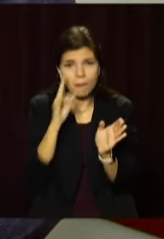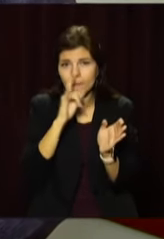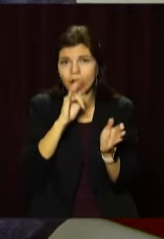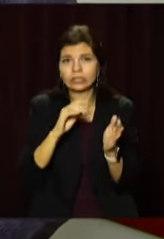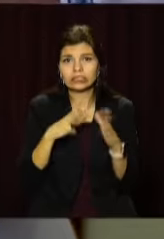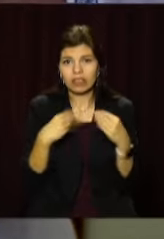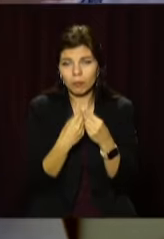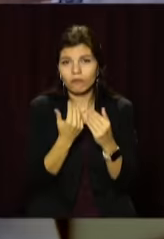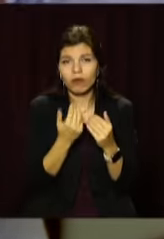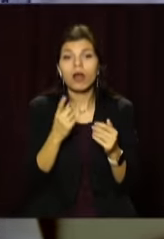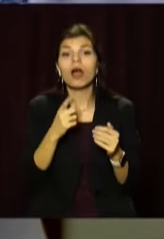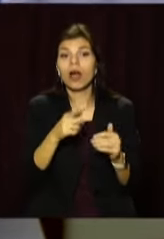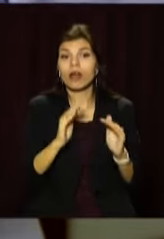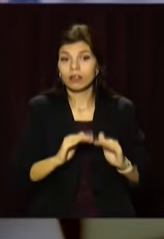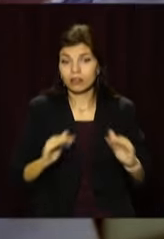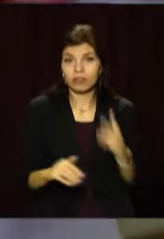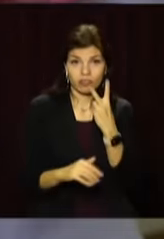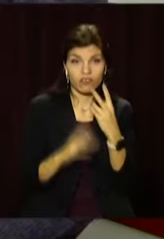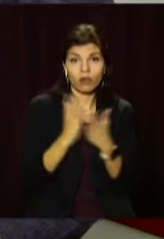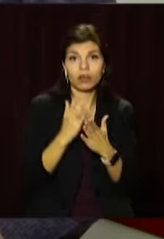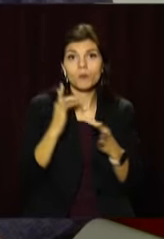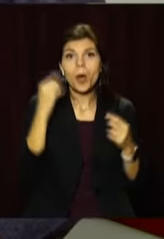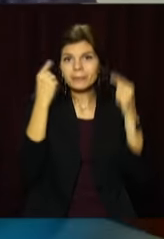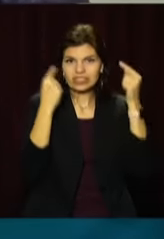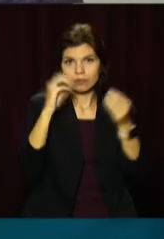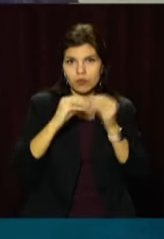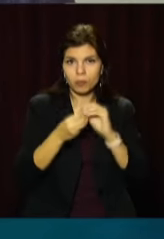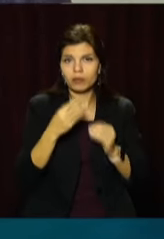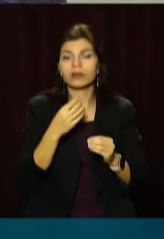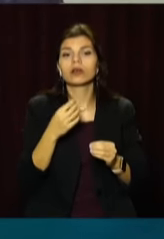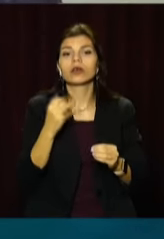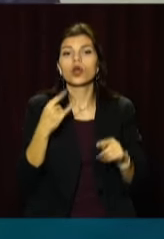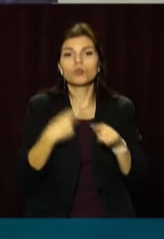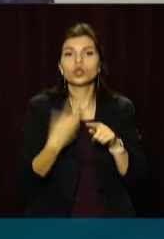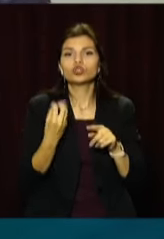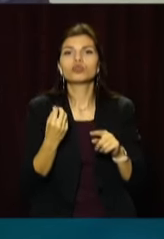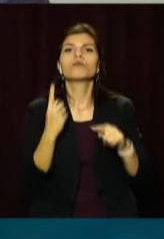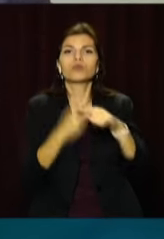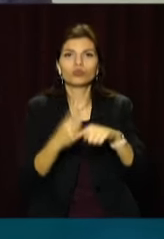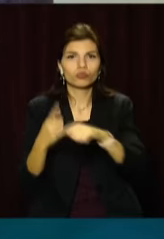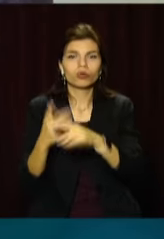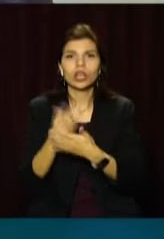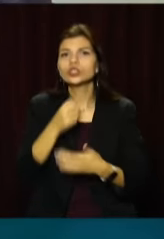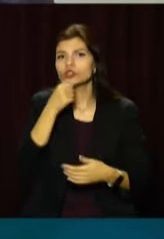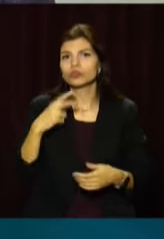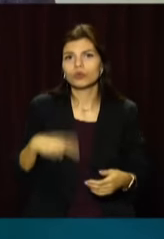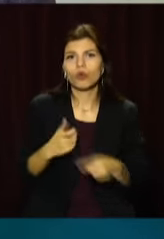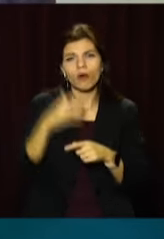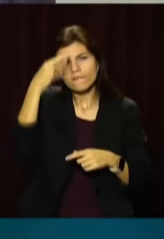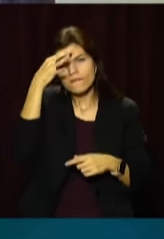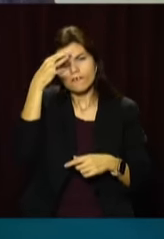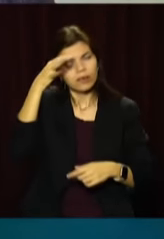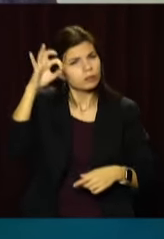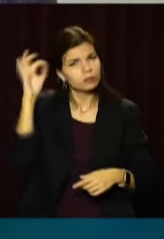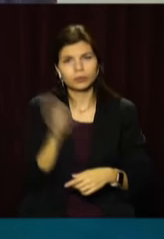малосімейки. Так як оба дітка мають заболівання по психіатрії, плюс ще доповнені заболівання. Старша дочка дуже страдає